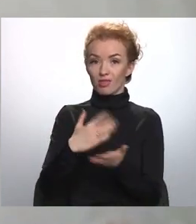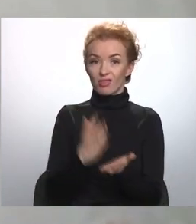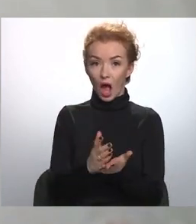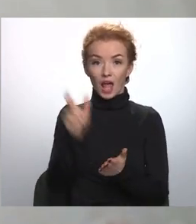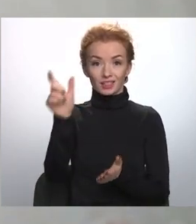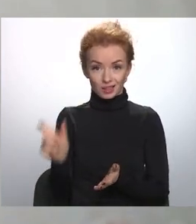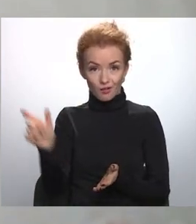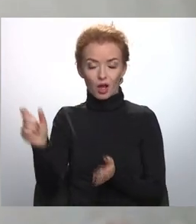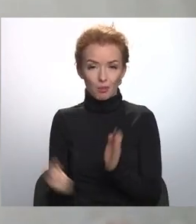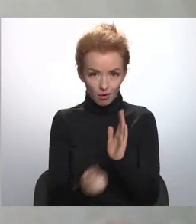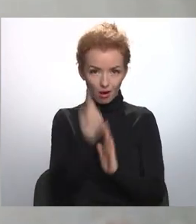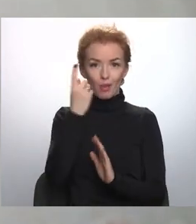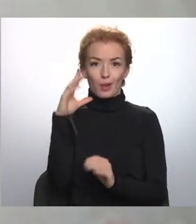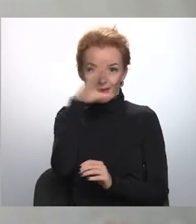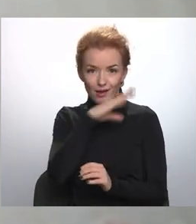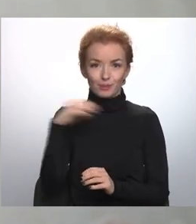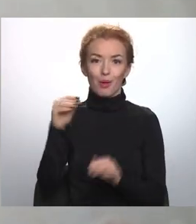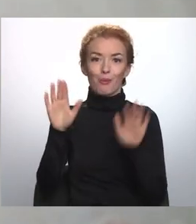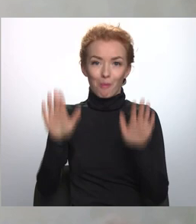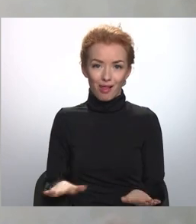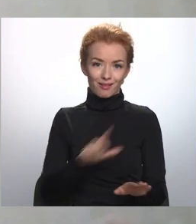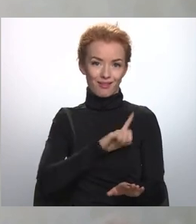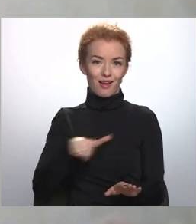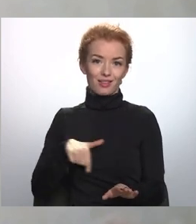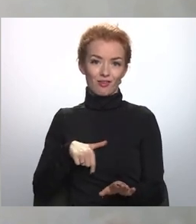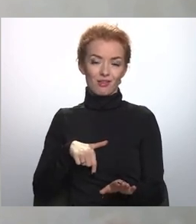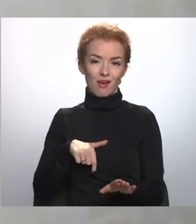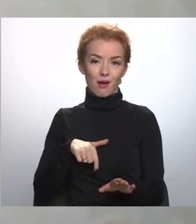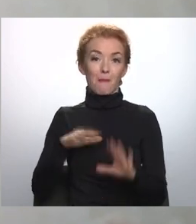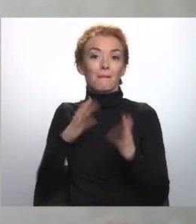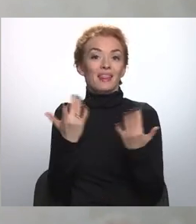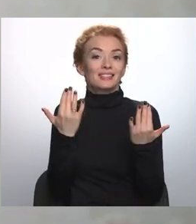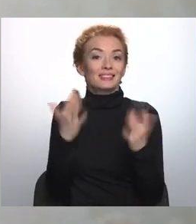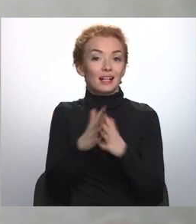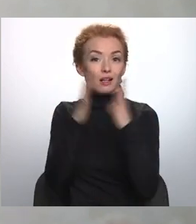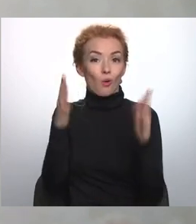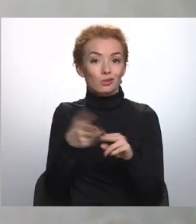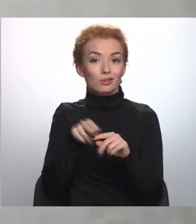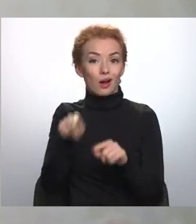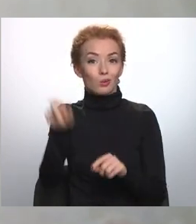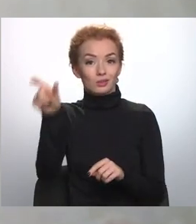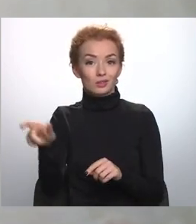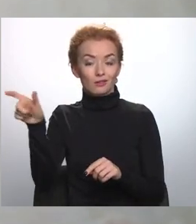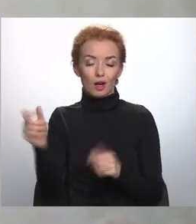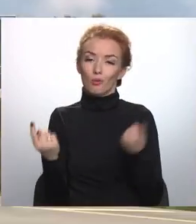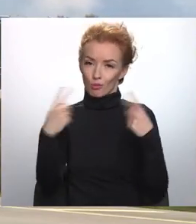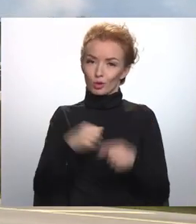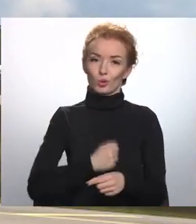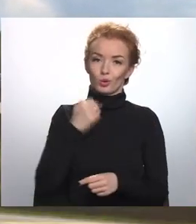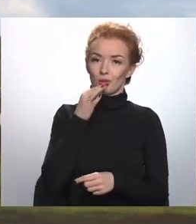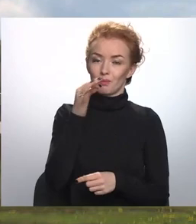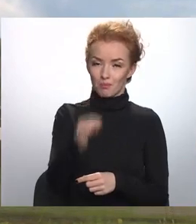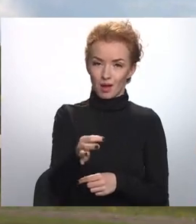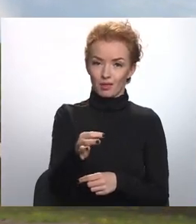tas pat tiešām radīja iespēju palikt Latvijā tādā dabiskā veidā. Bet cik daudzi tādi ir, to pat tiešām šobrīd mēs nezinām.